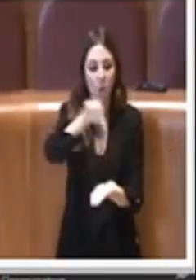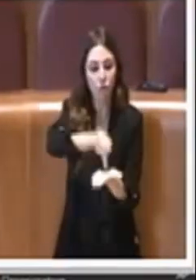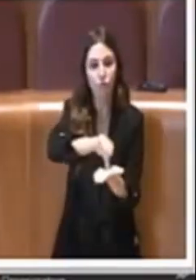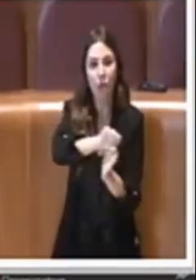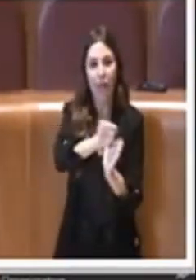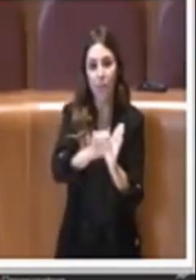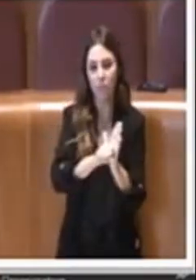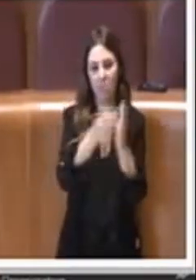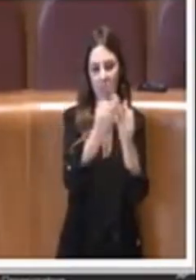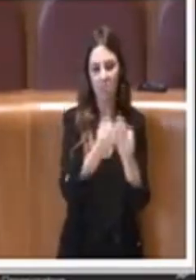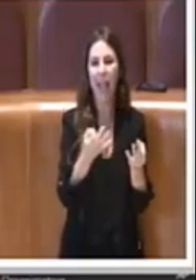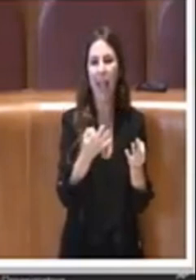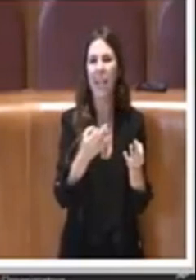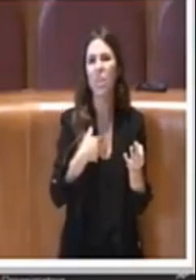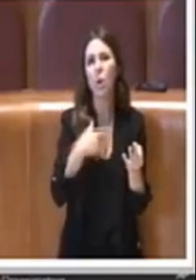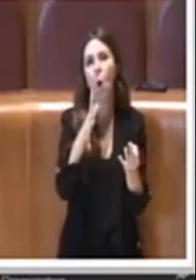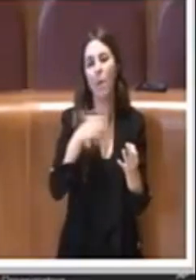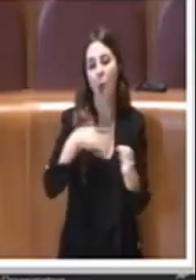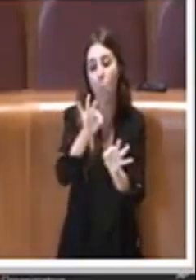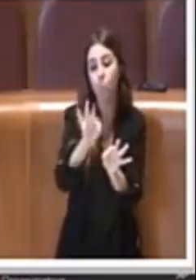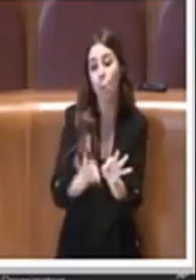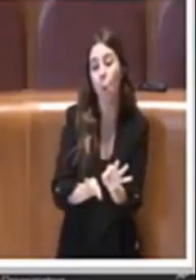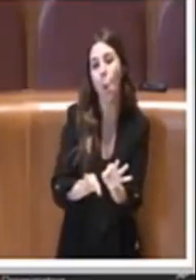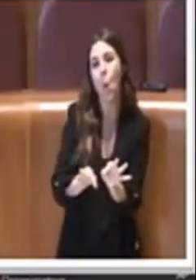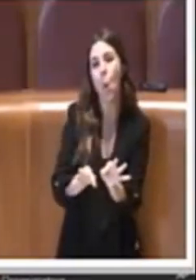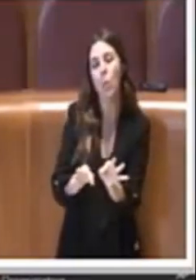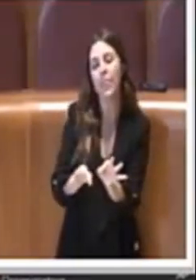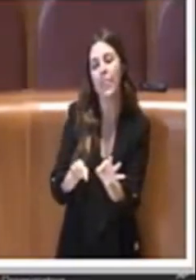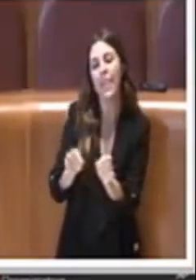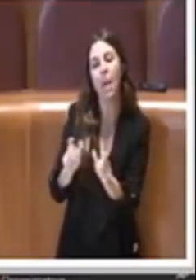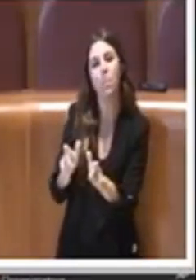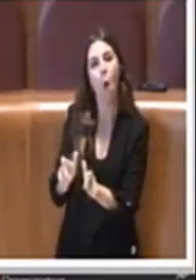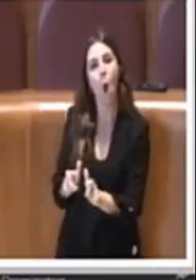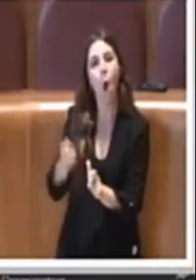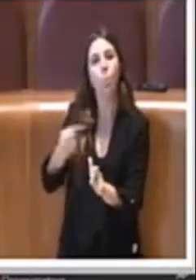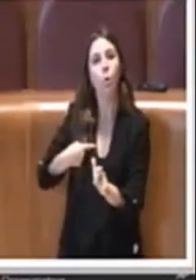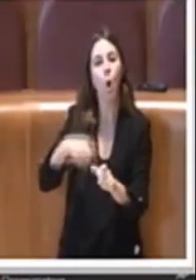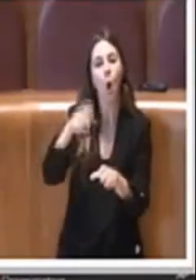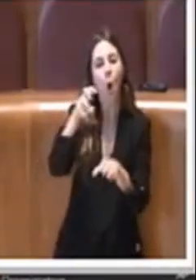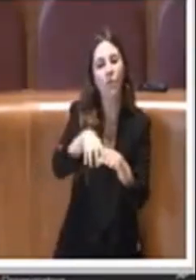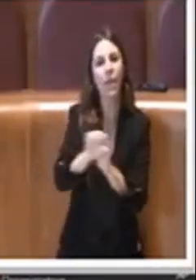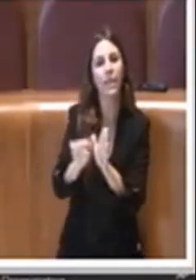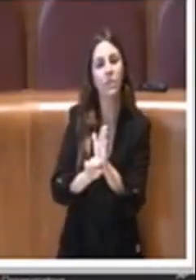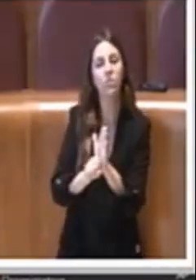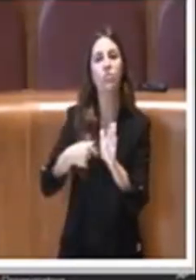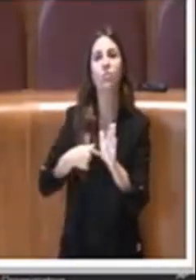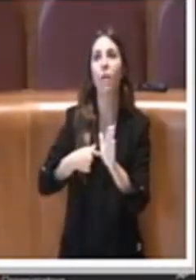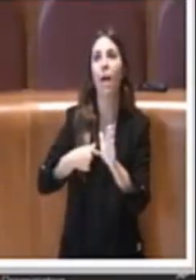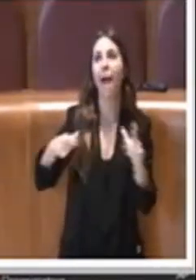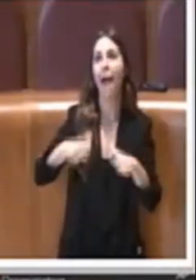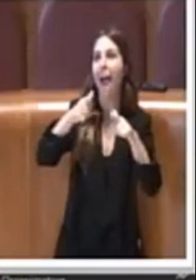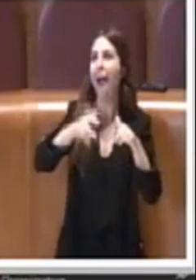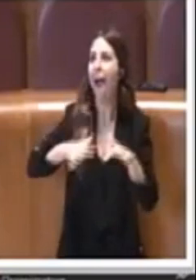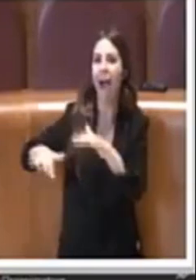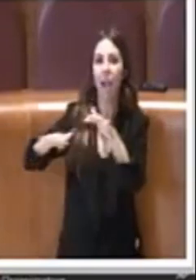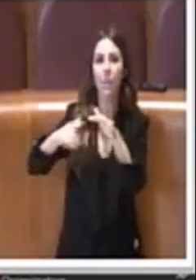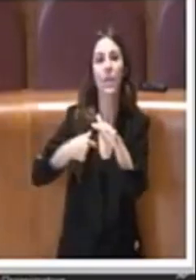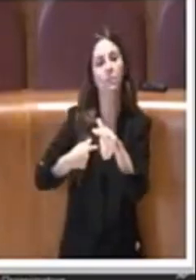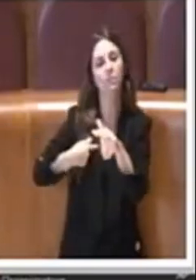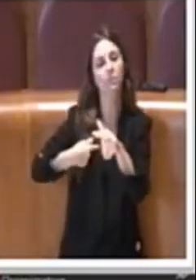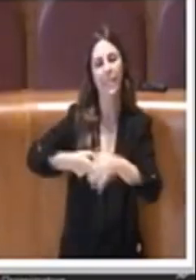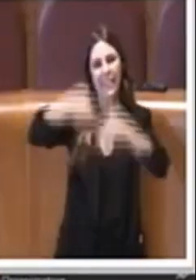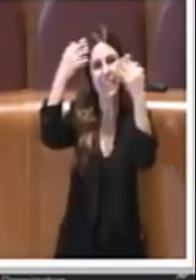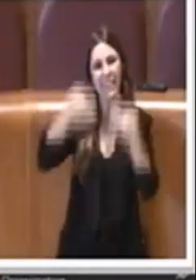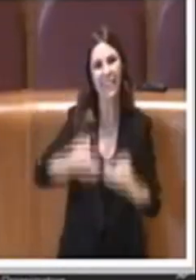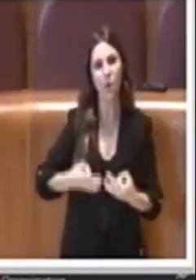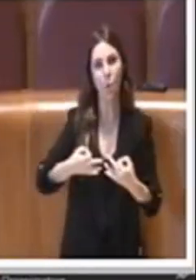storico va bene come se esistessero dei punti di ristoro, nelle ville storiche dove comunque c ossigeno, ci sono alberi, sicuramente c'è più ombra,